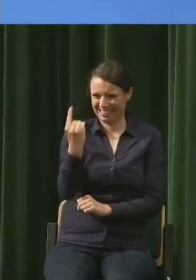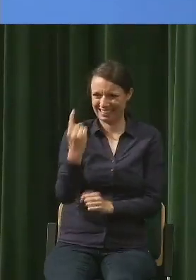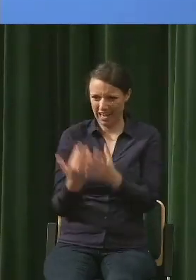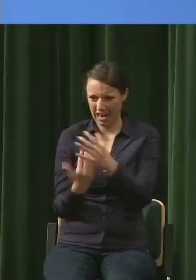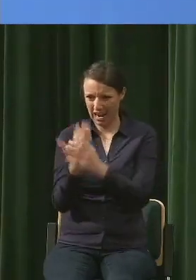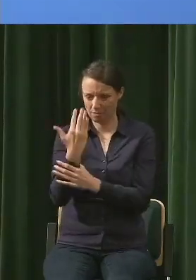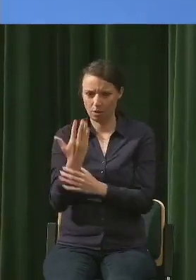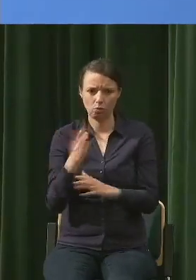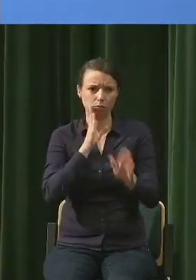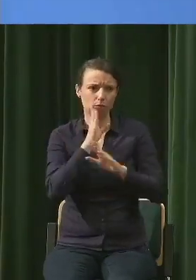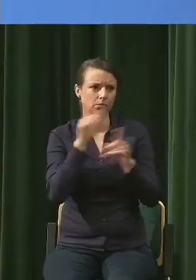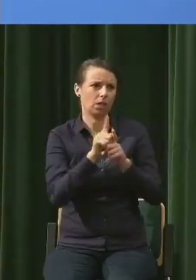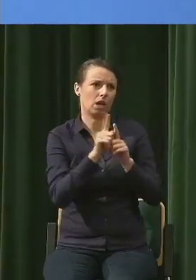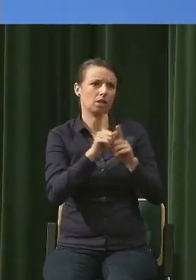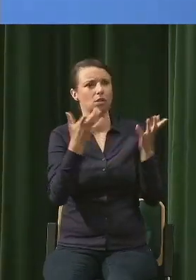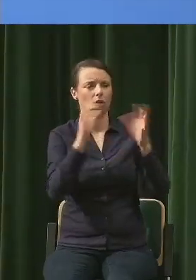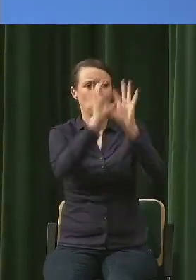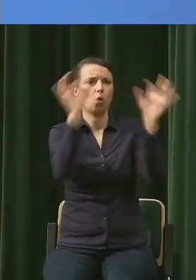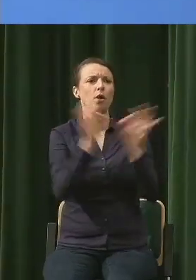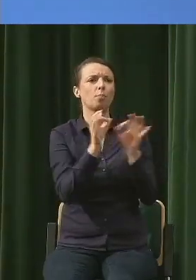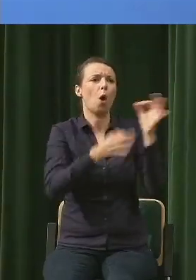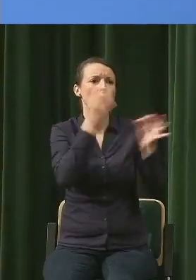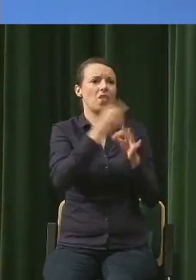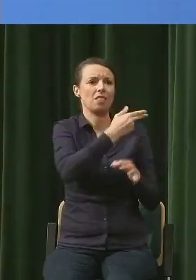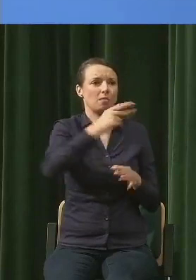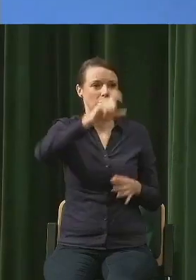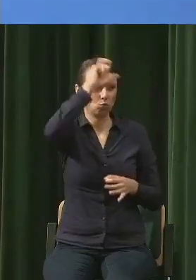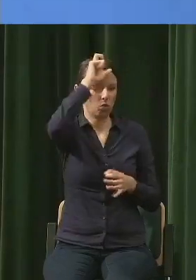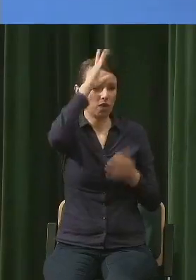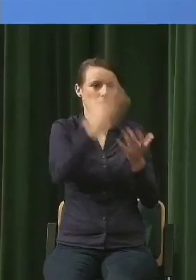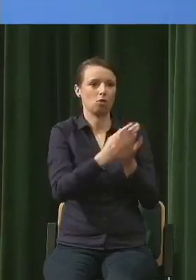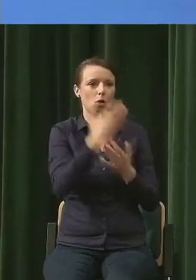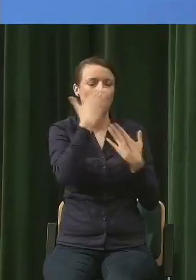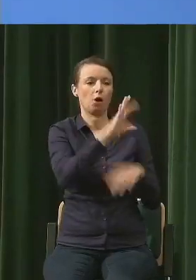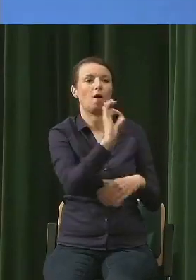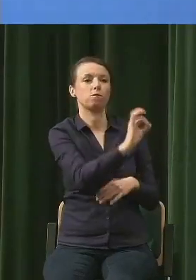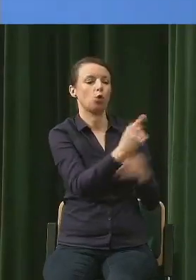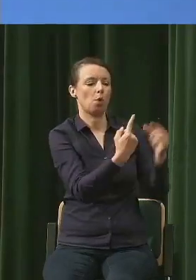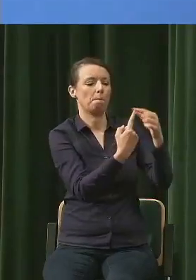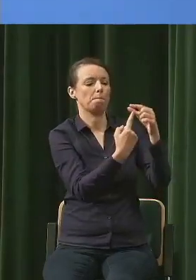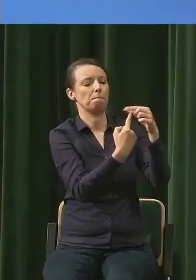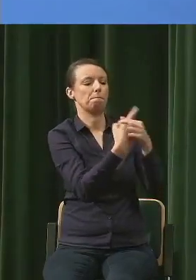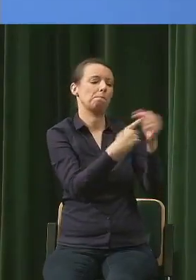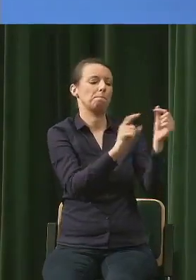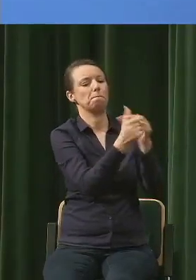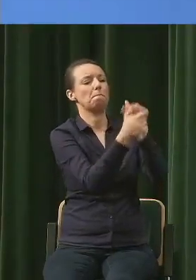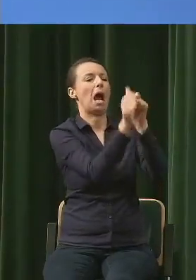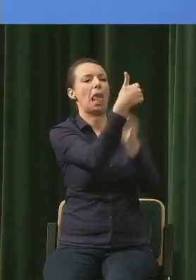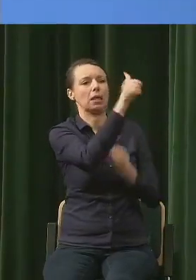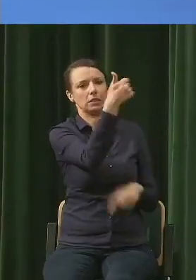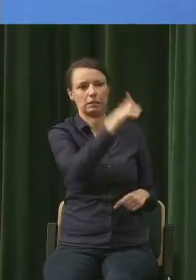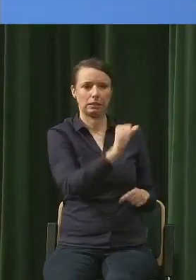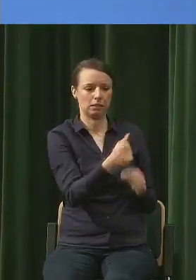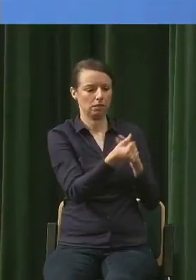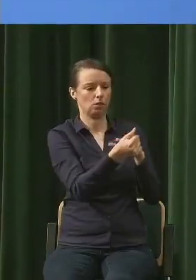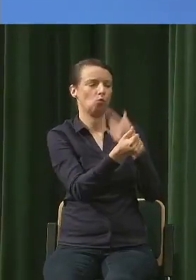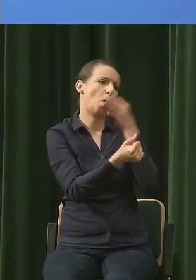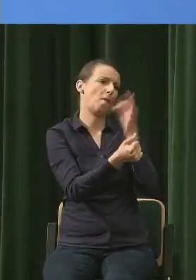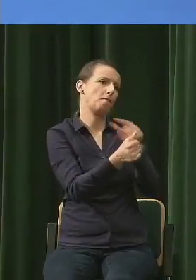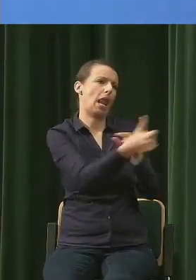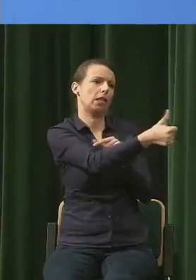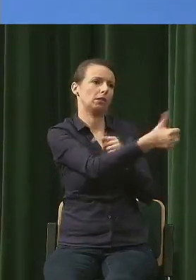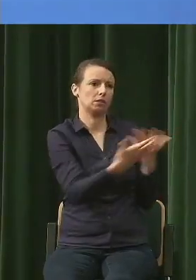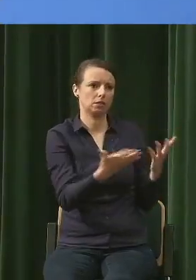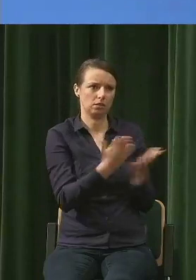opisując jego palec. Więc jakby szersze patrzenie na to i pozwalanie